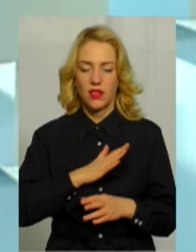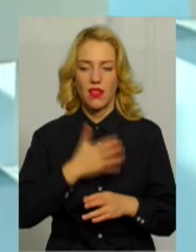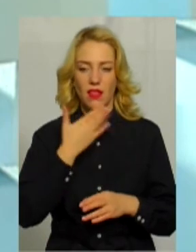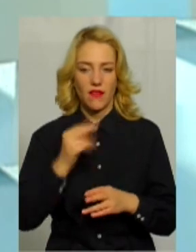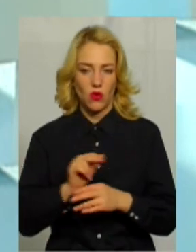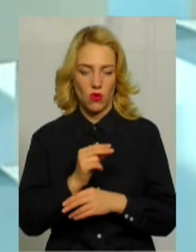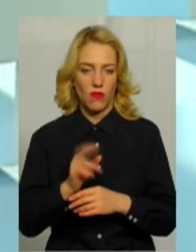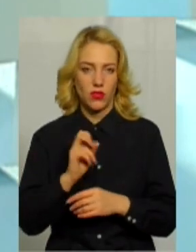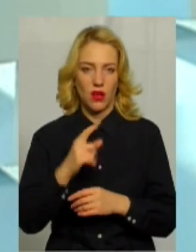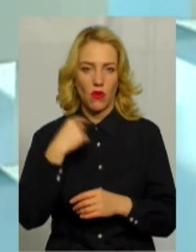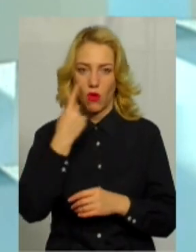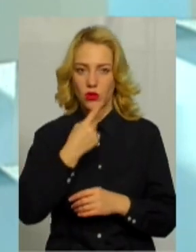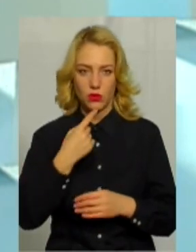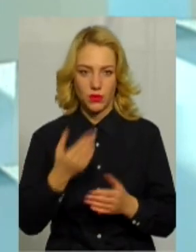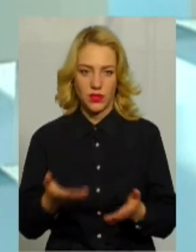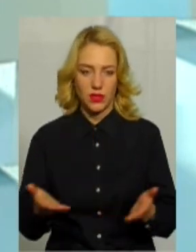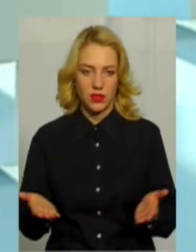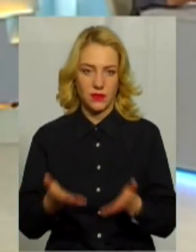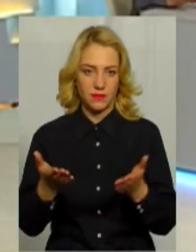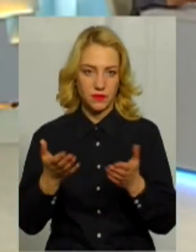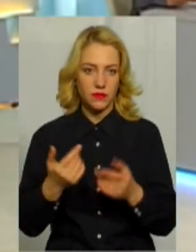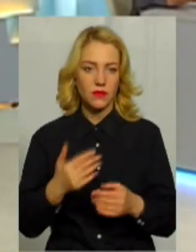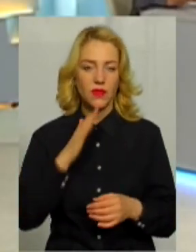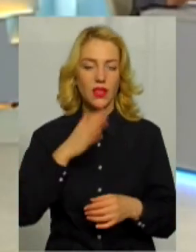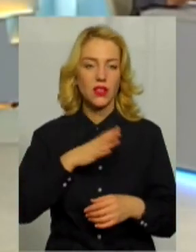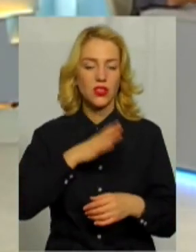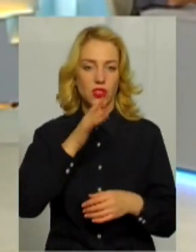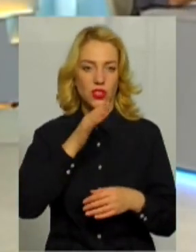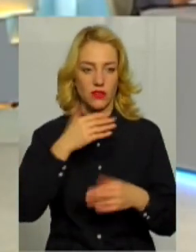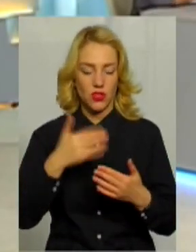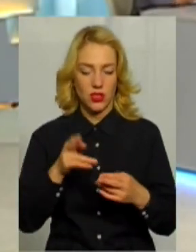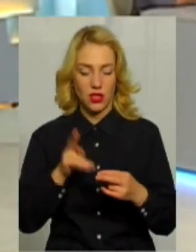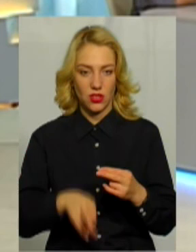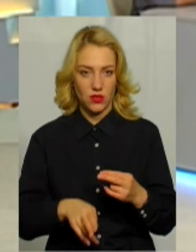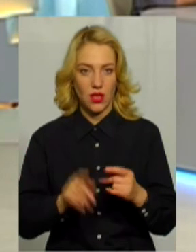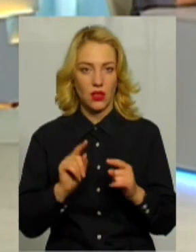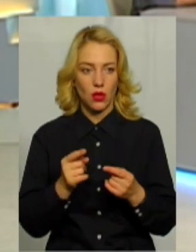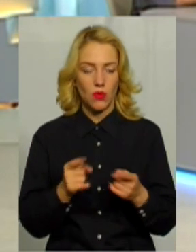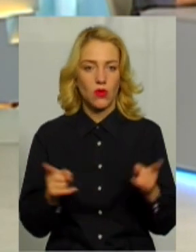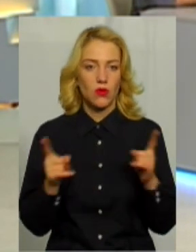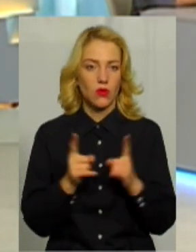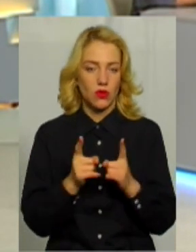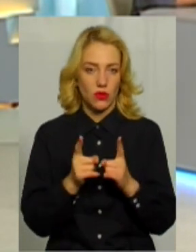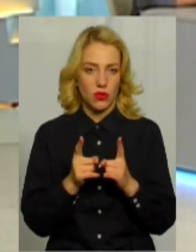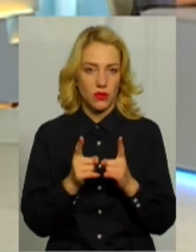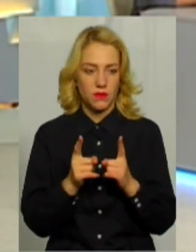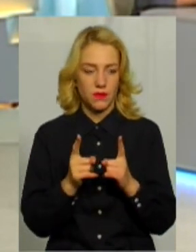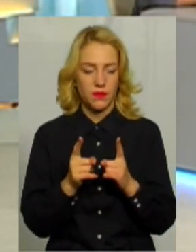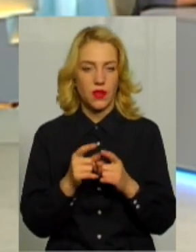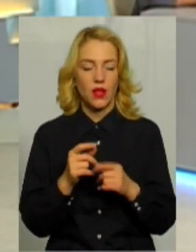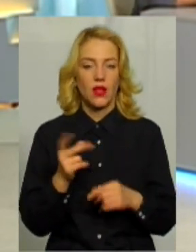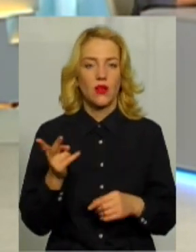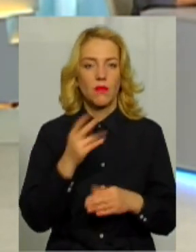напрямку дуже багато чого відбувається. Наш час вже майже закінчився, тому коротко, до вас обох,